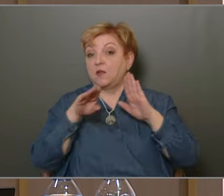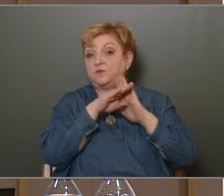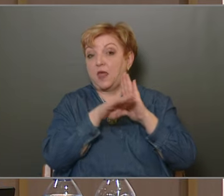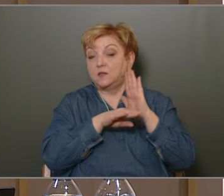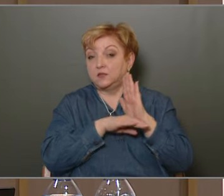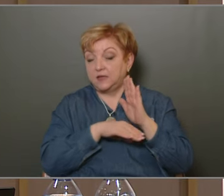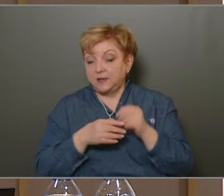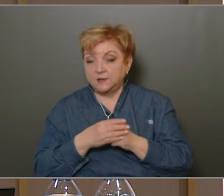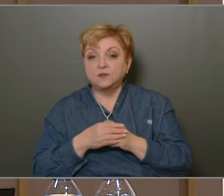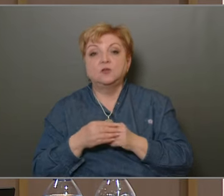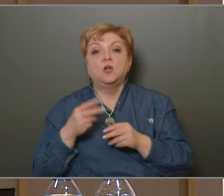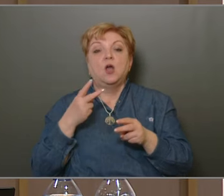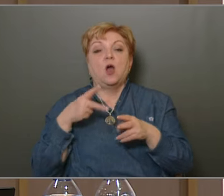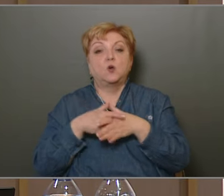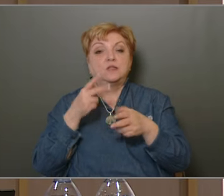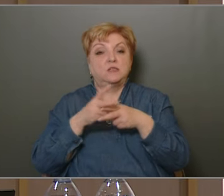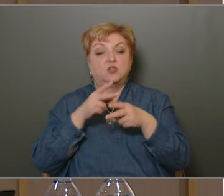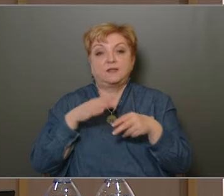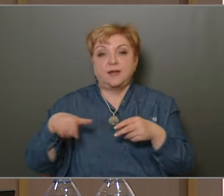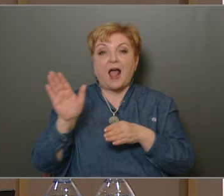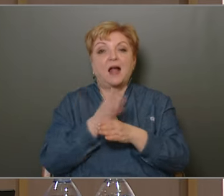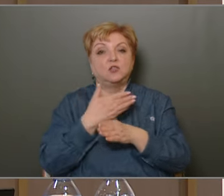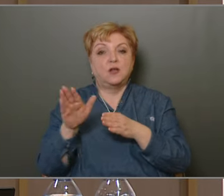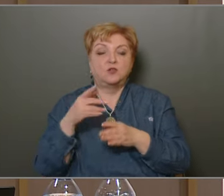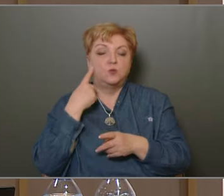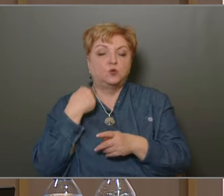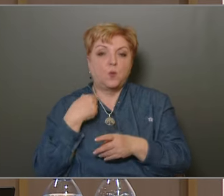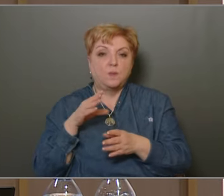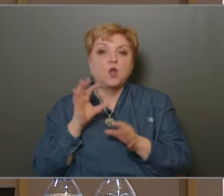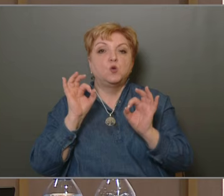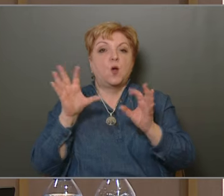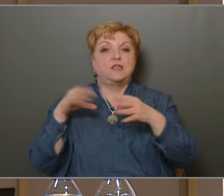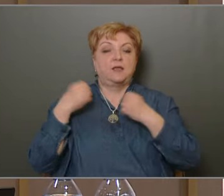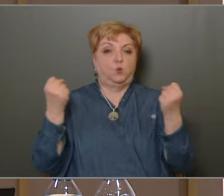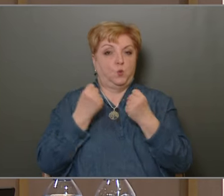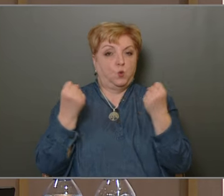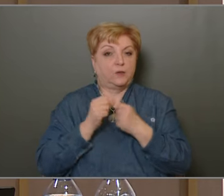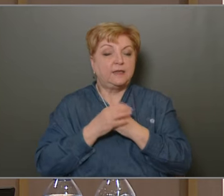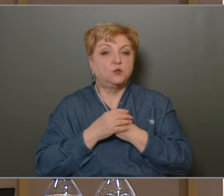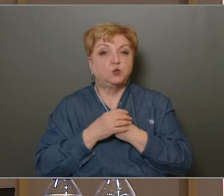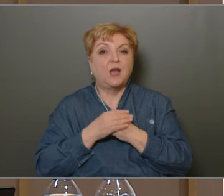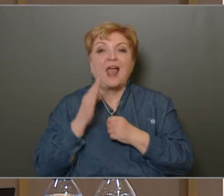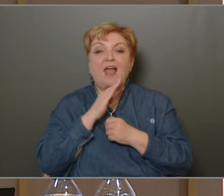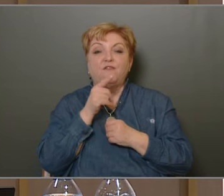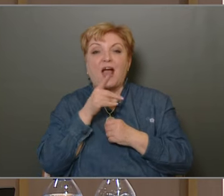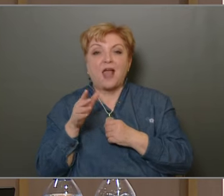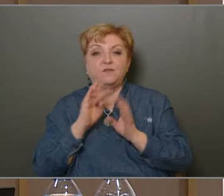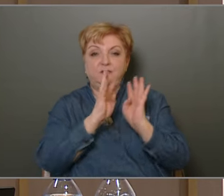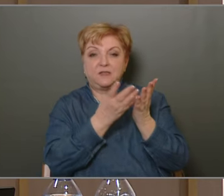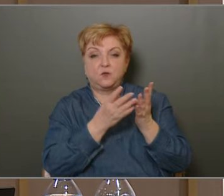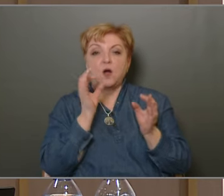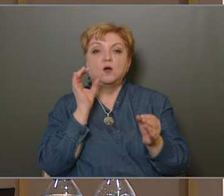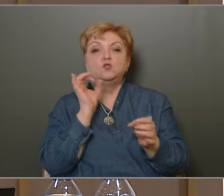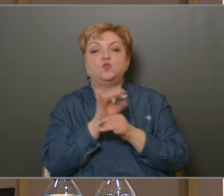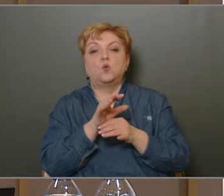feladatként a köztisztaság területén. Általánoságban azt tudom elmondani, jó az együttműködés. Az FKF divizióval